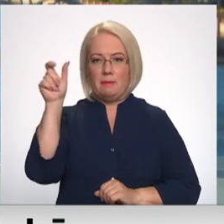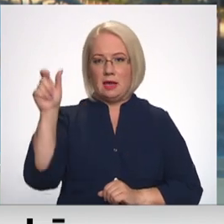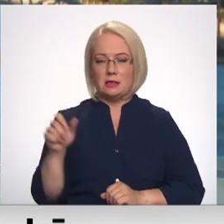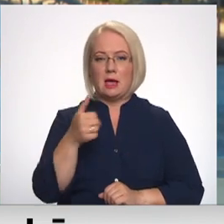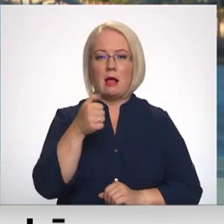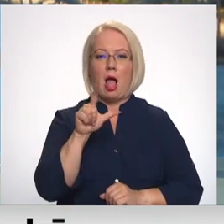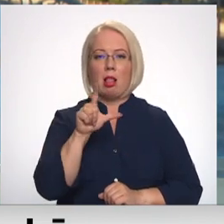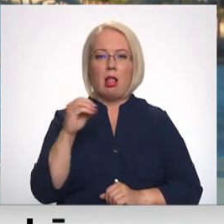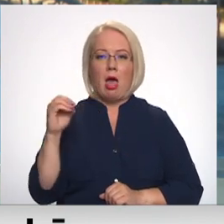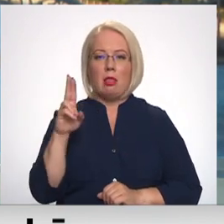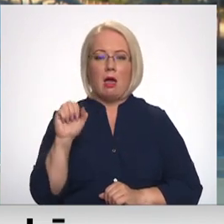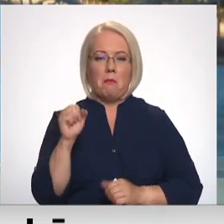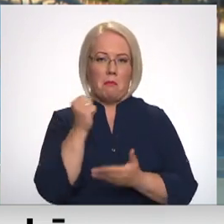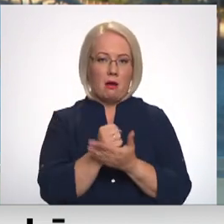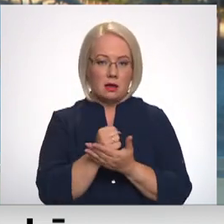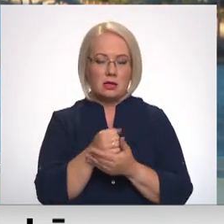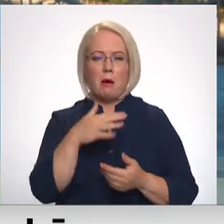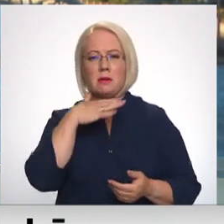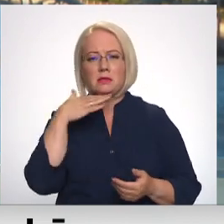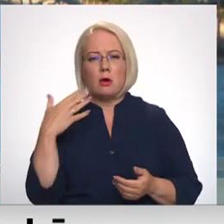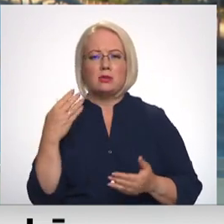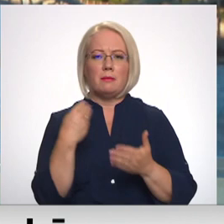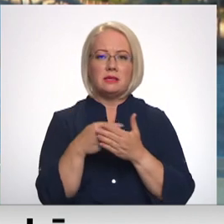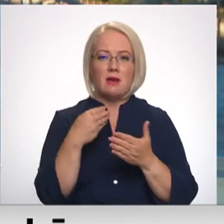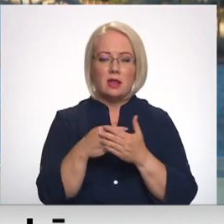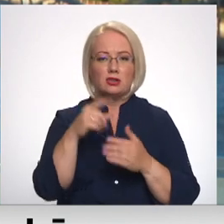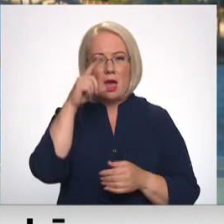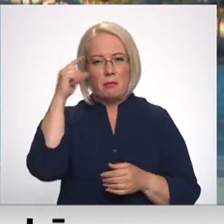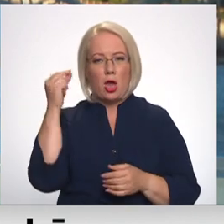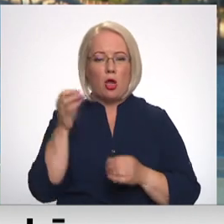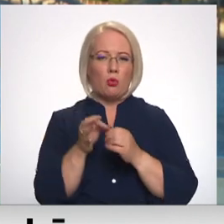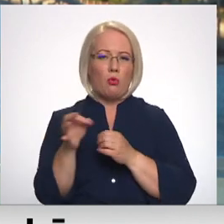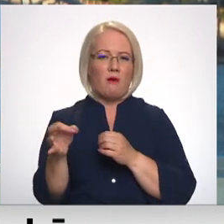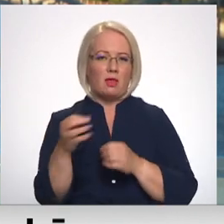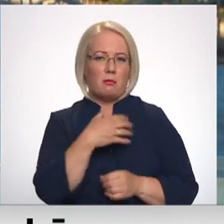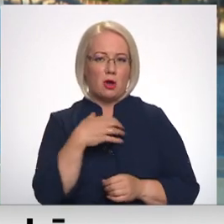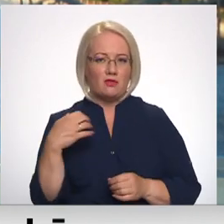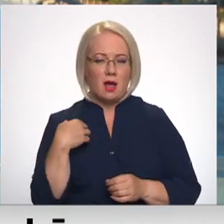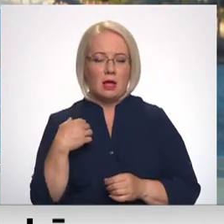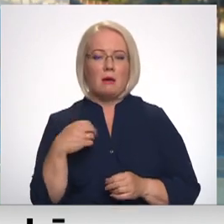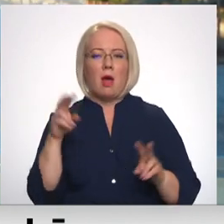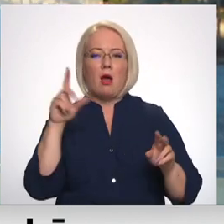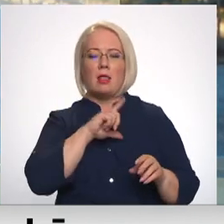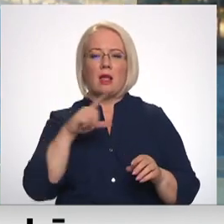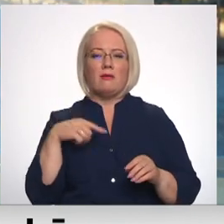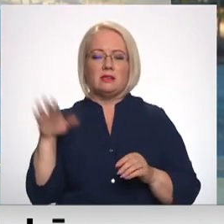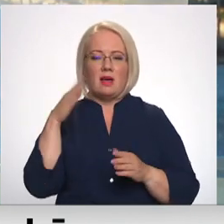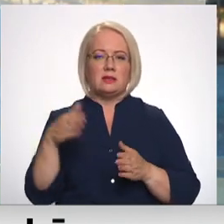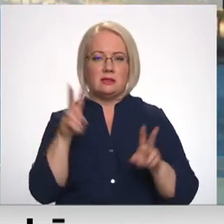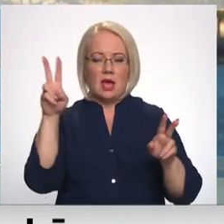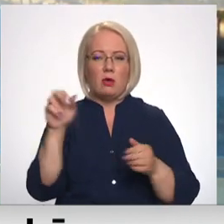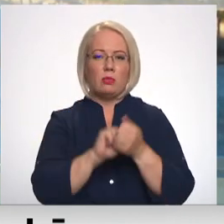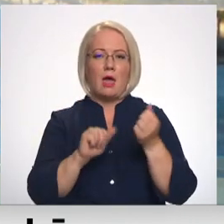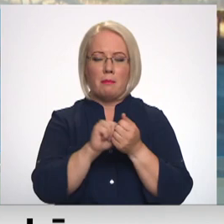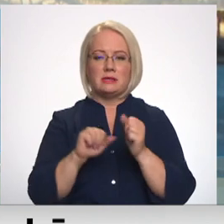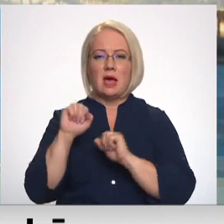pagastā. Pēc vairākārtējām izvērtēšanām preiļ nobeda pašvaldība, Latvijas valsts ceļu un dabas aizsardzības pārvalde